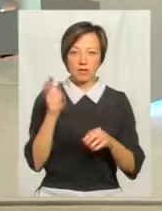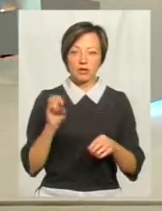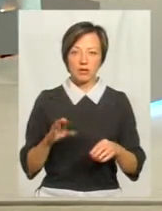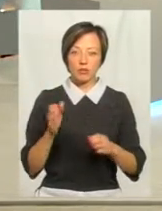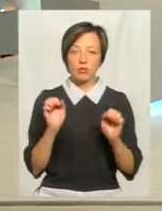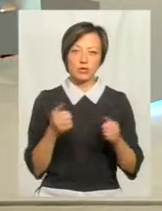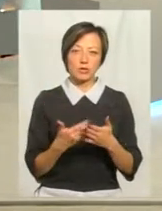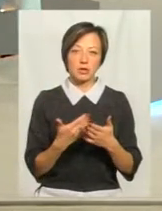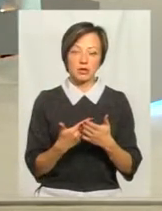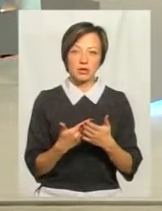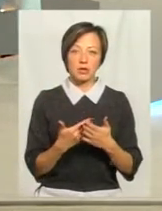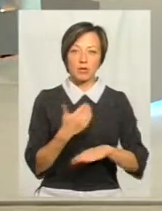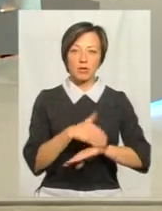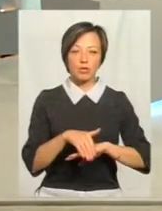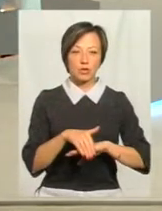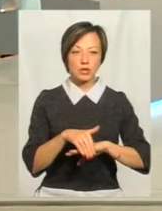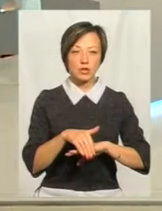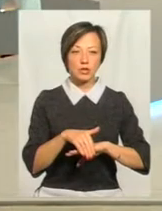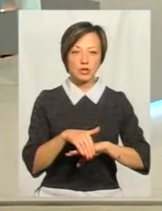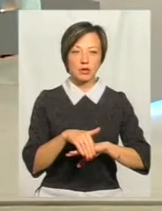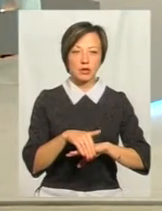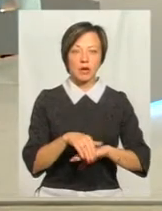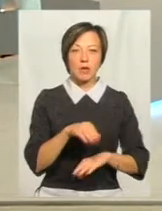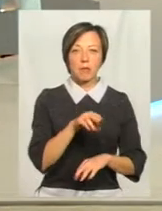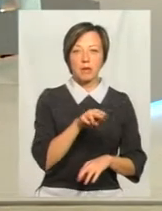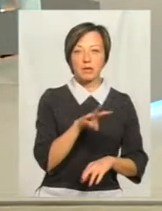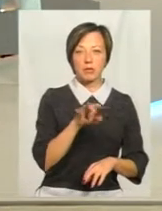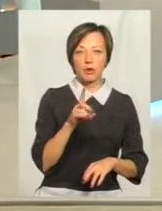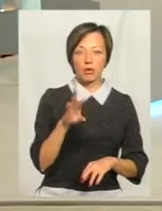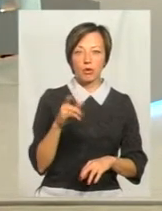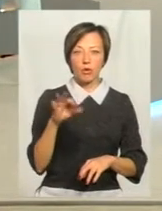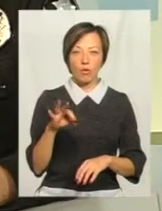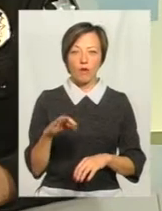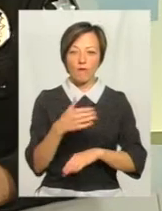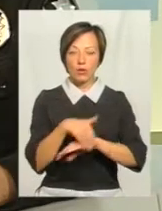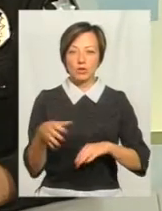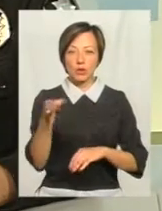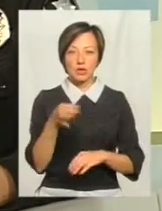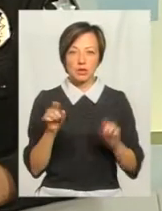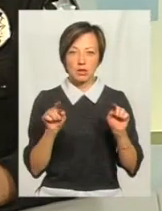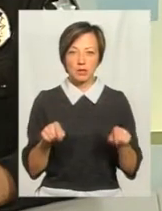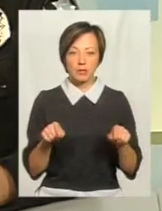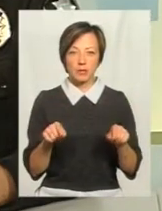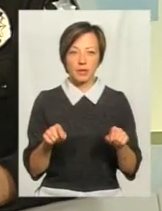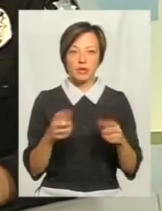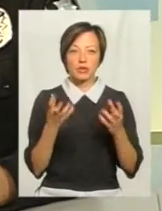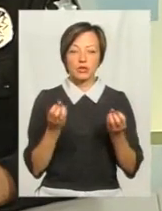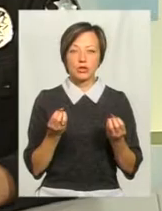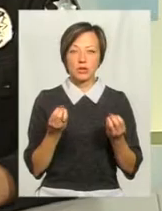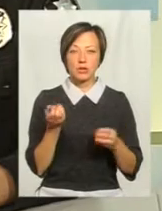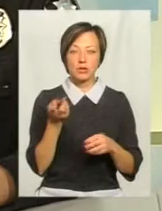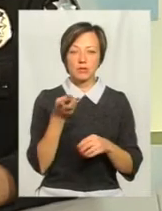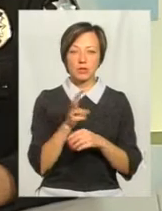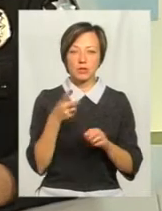наприклад, можна навести сьогодні переклад по вулиці Панаса Мирного, вулиця Озерна. Там ще я, як прийшов в